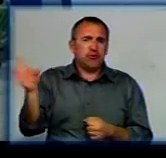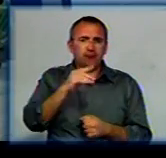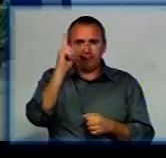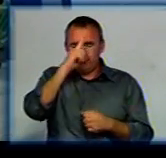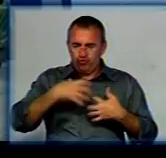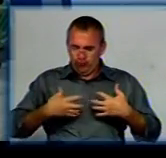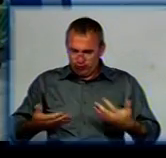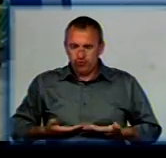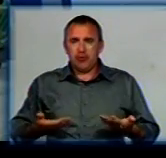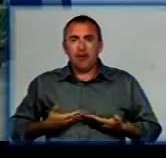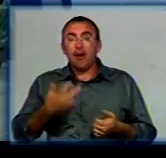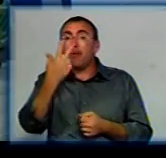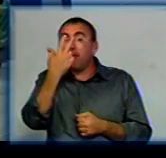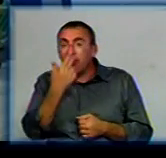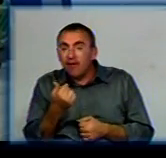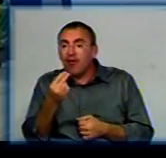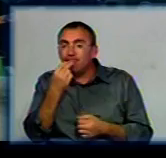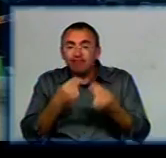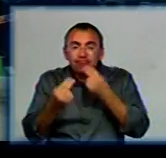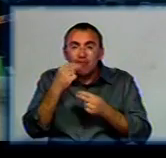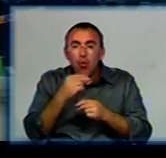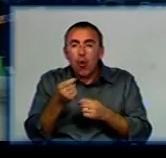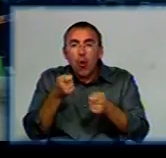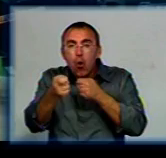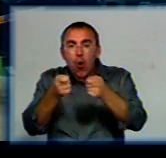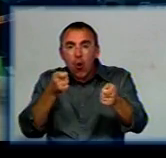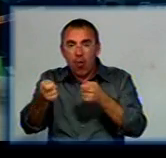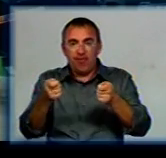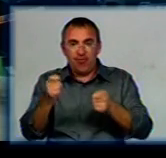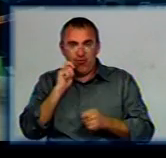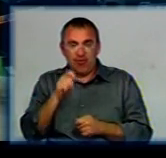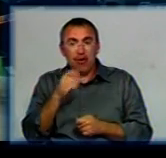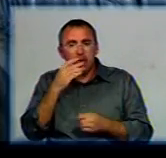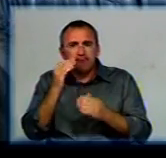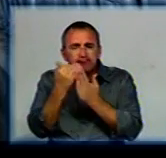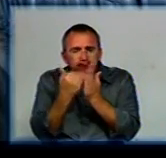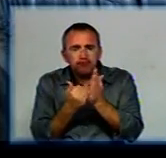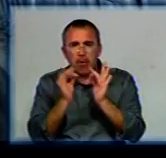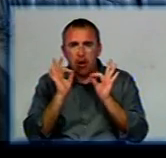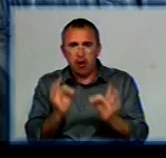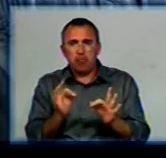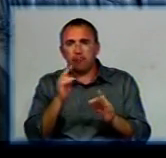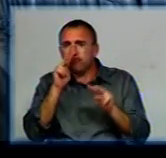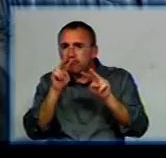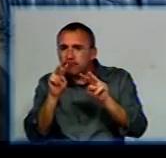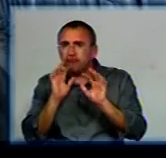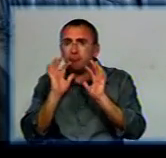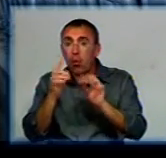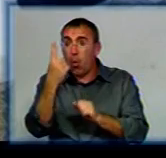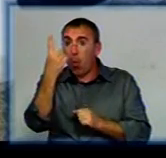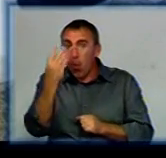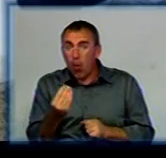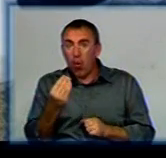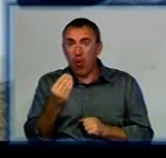Звикнути рогаті мають і до місцевих кормів. На підприємстві для кожного віку розробляють свій раціон. При належному догляді, кажуть, за добу корова